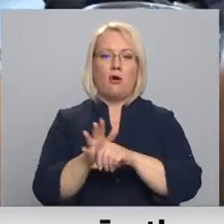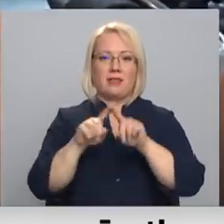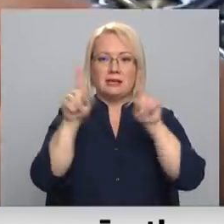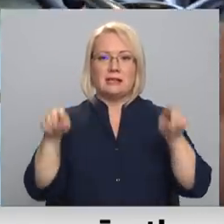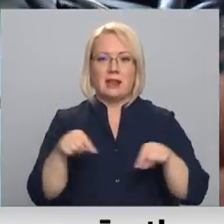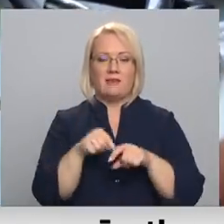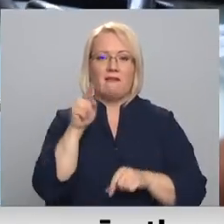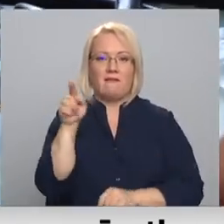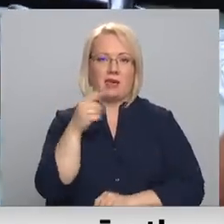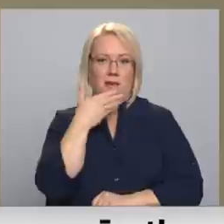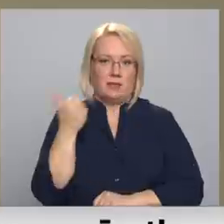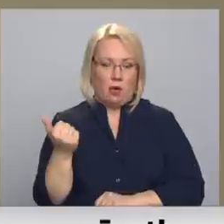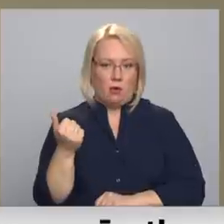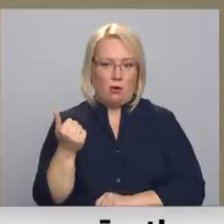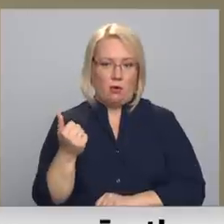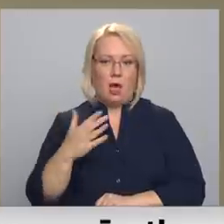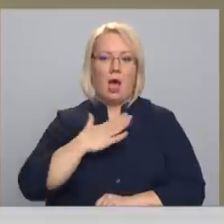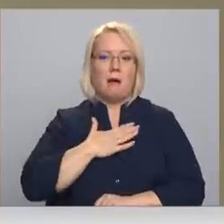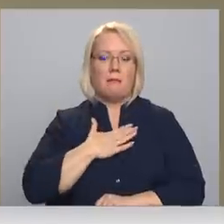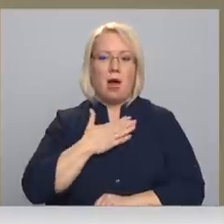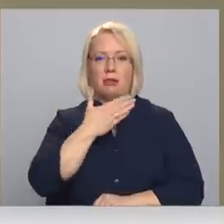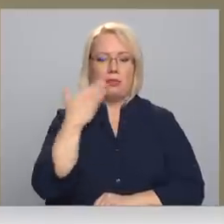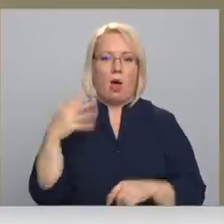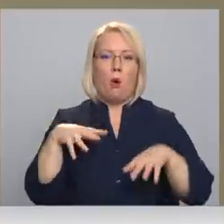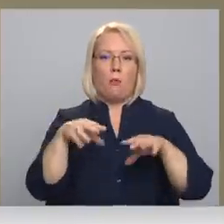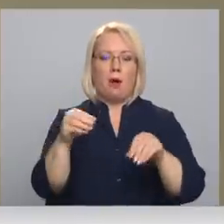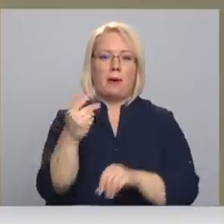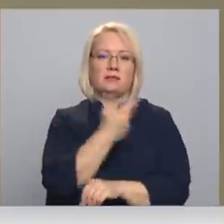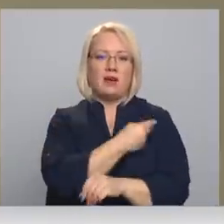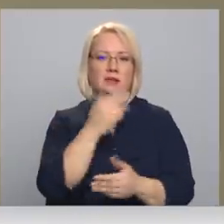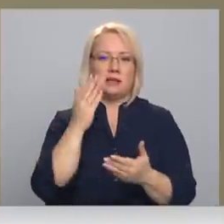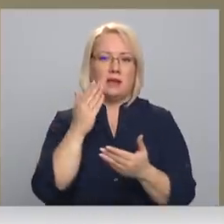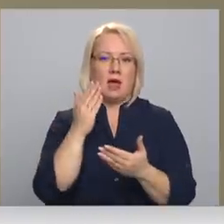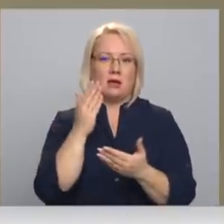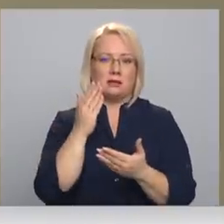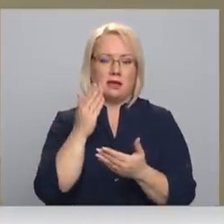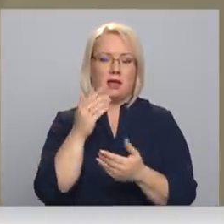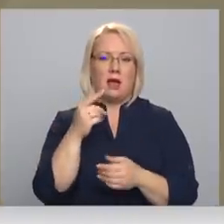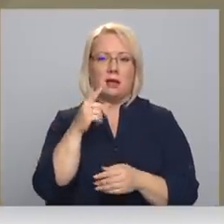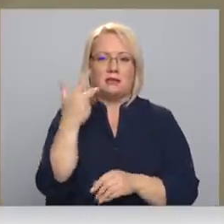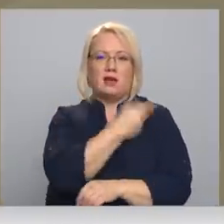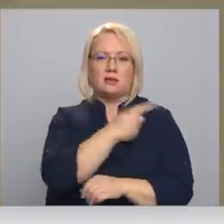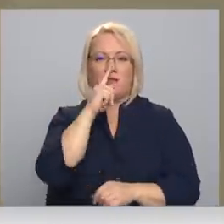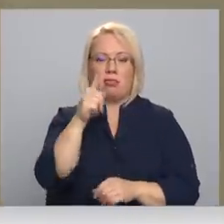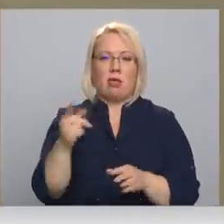viņam nav. Man personīgi nav pabaigas vakcinācijas proceses. Vakcinējos nedēļu atpakaļ.